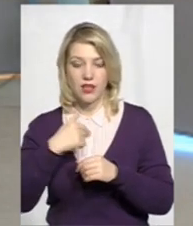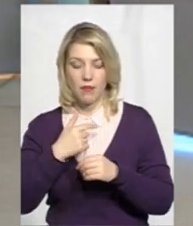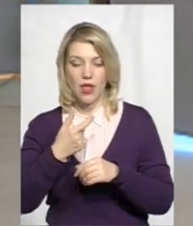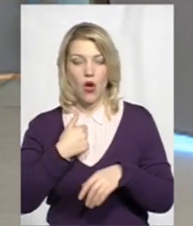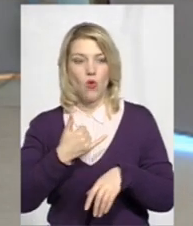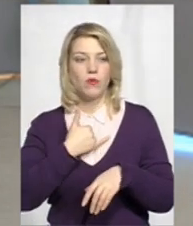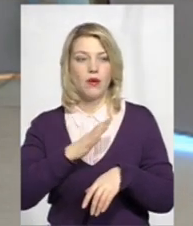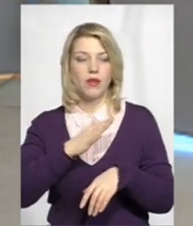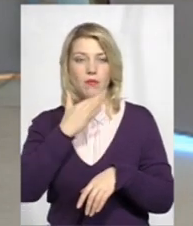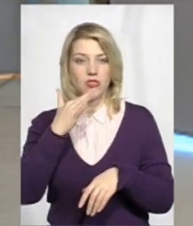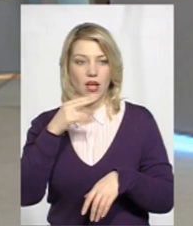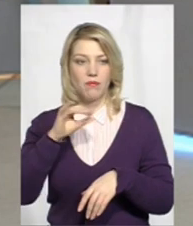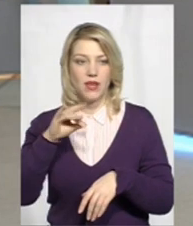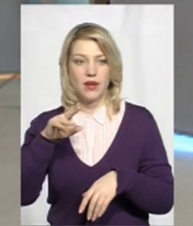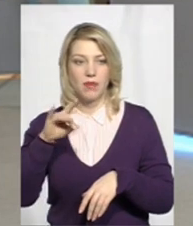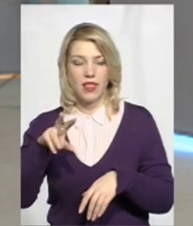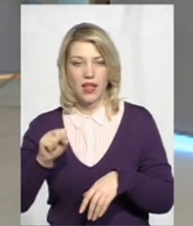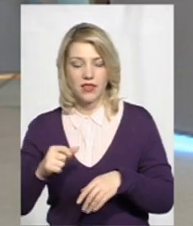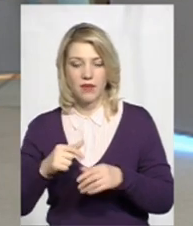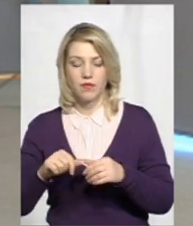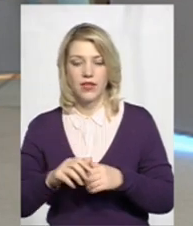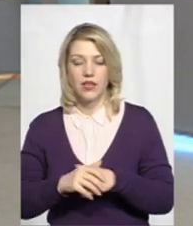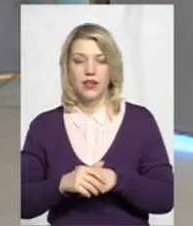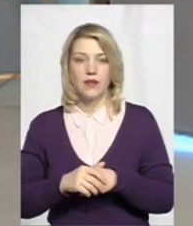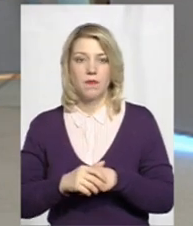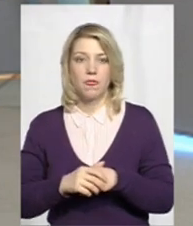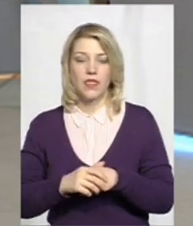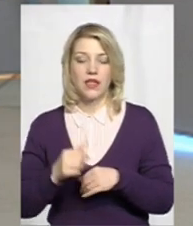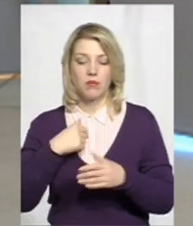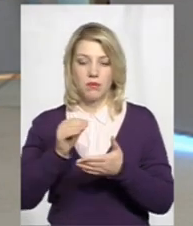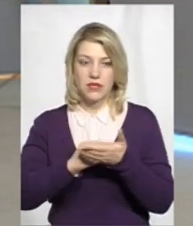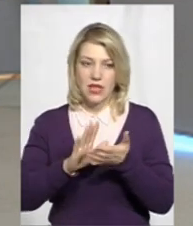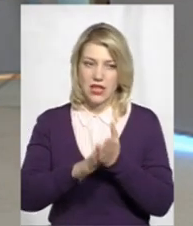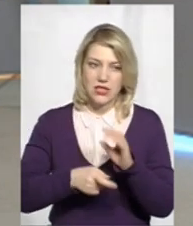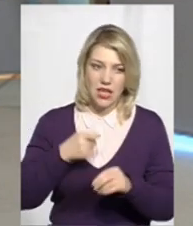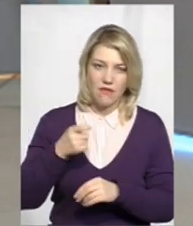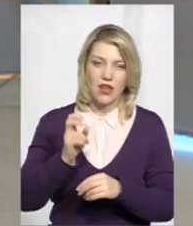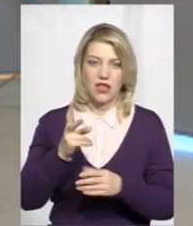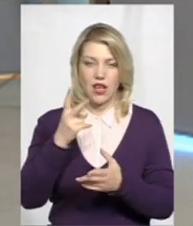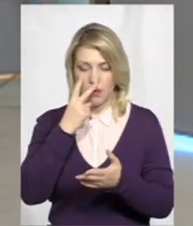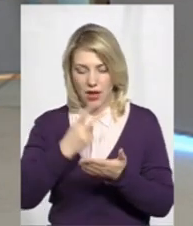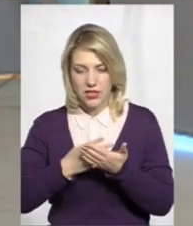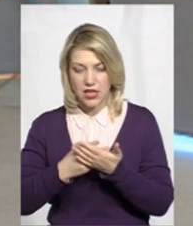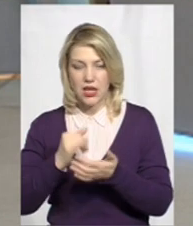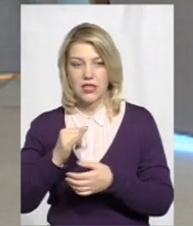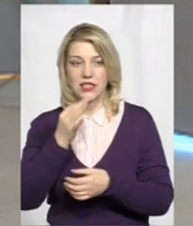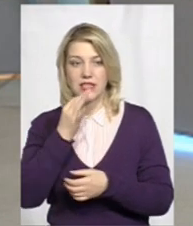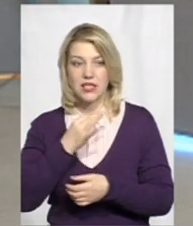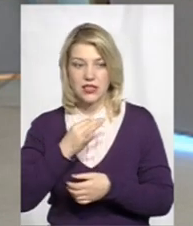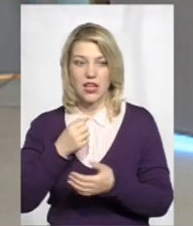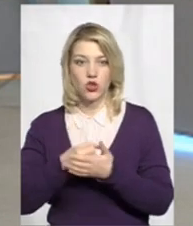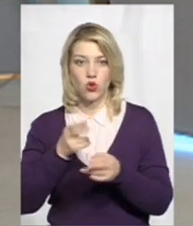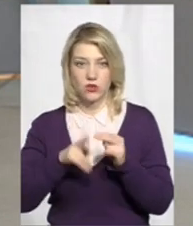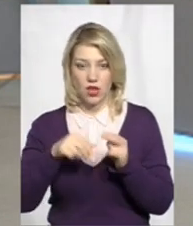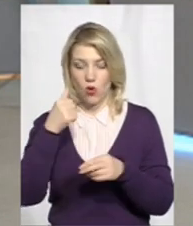Добрий Сформулюйте, будь ласка, питання по поверненню переплати. Як вони нам показали все і сказали, до